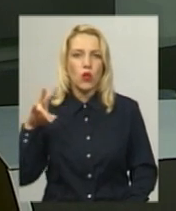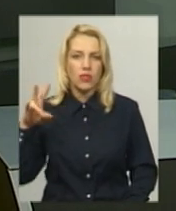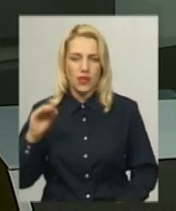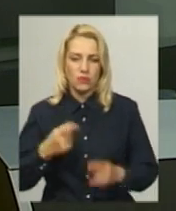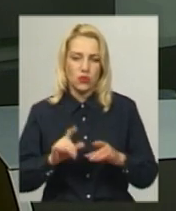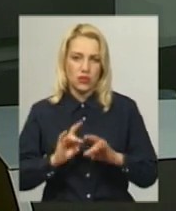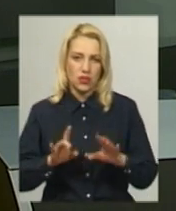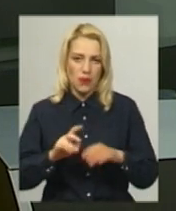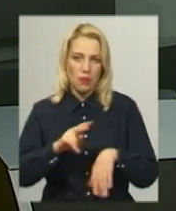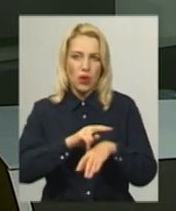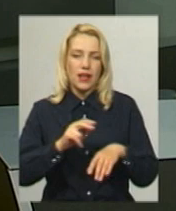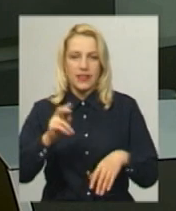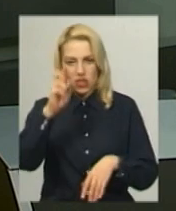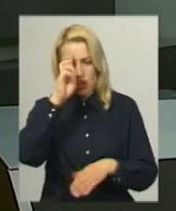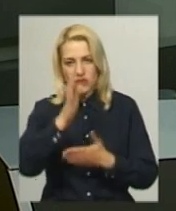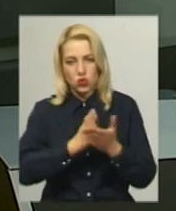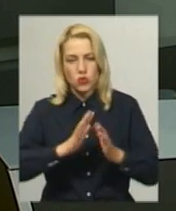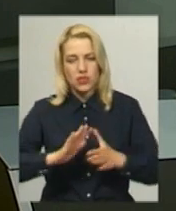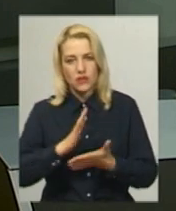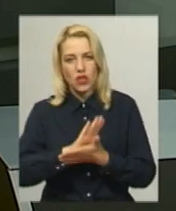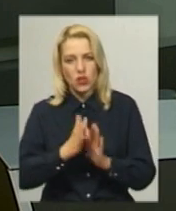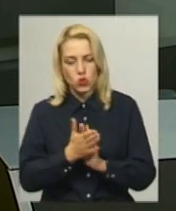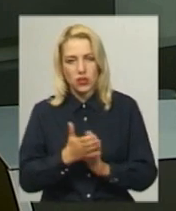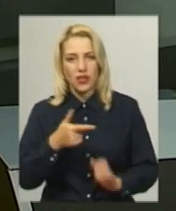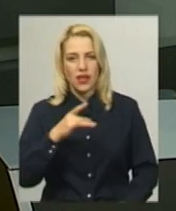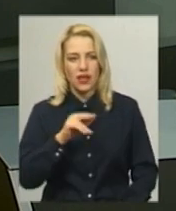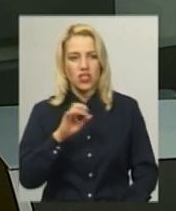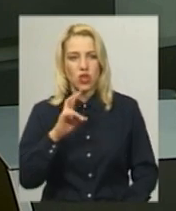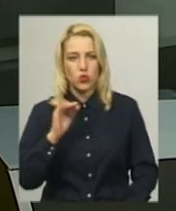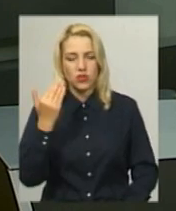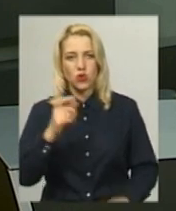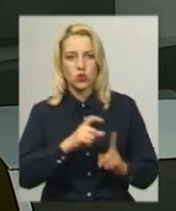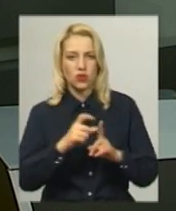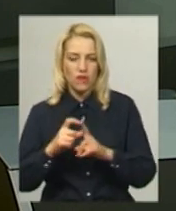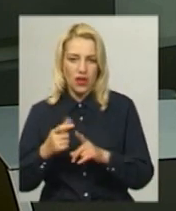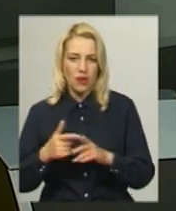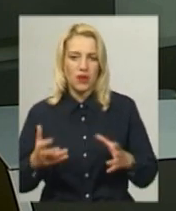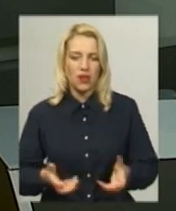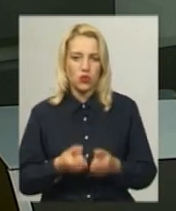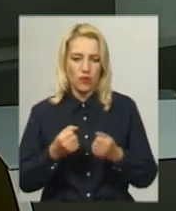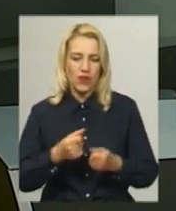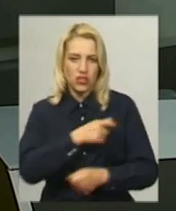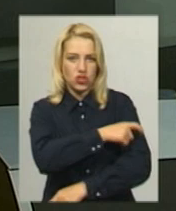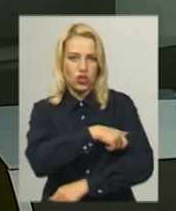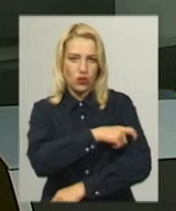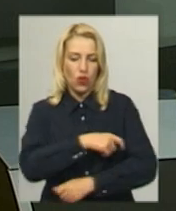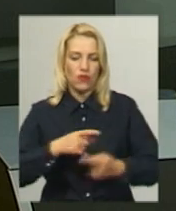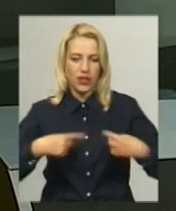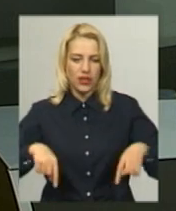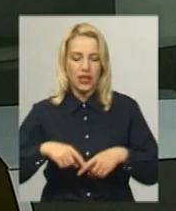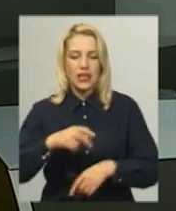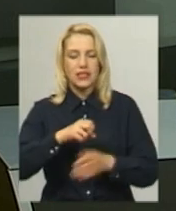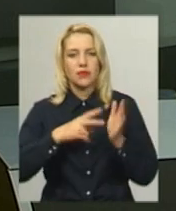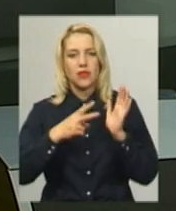Державної служби з незвичайних ситуацій Хмельницької області Віталій Гречанюк. За його словами, рятувальники чергового відділення 17-ї Державної